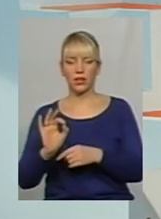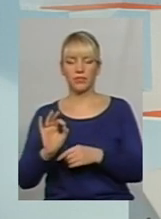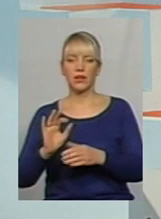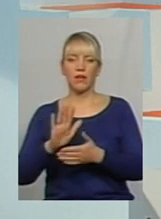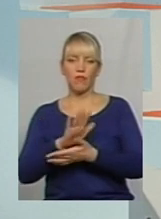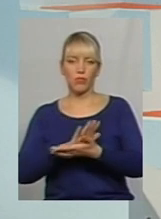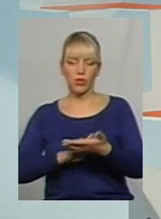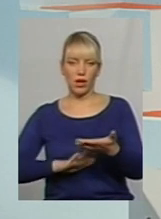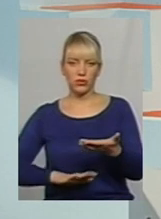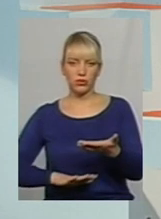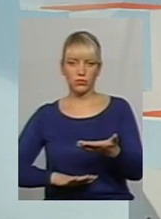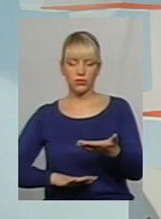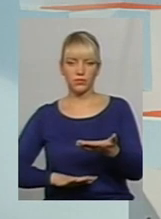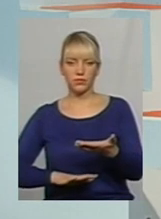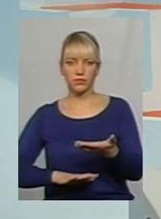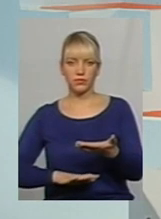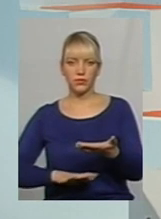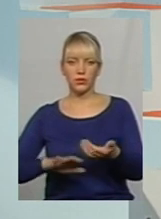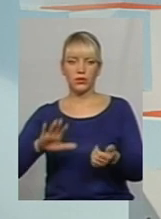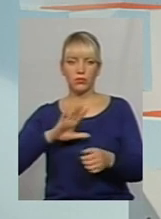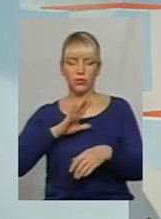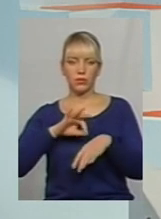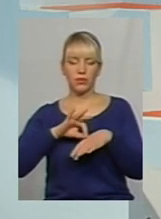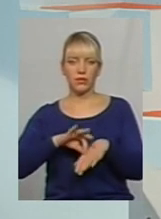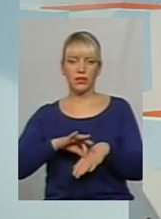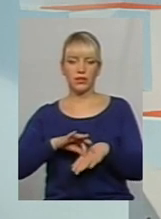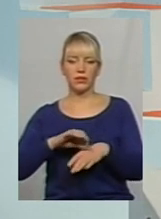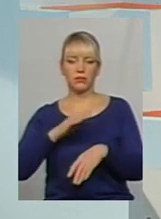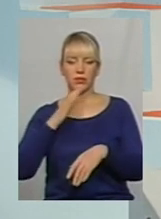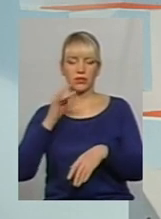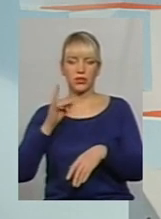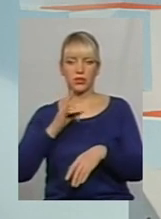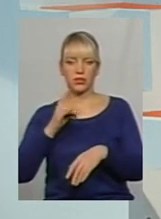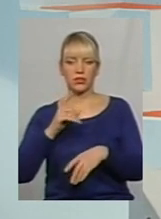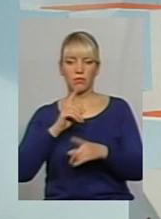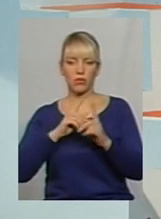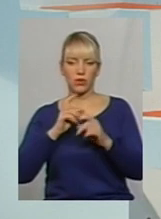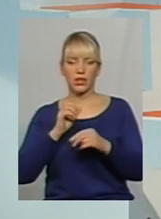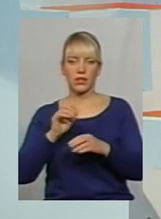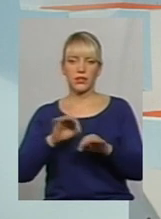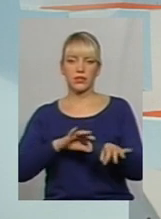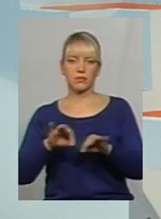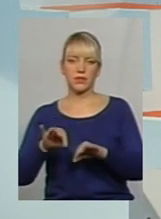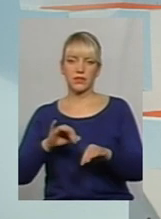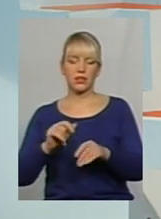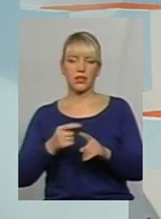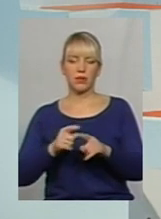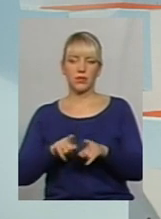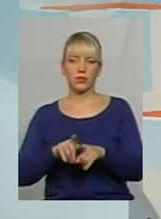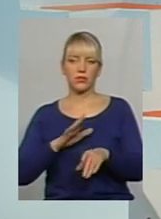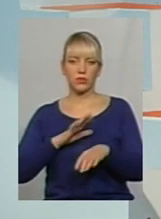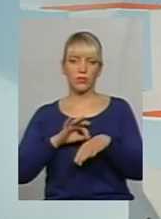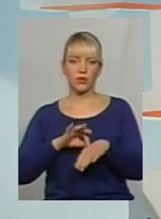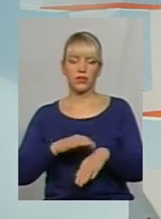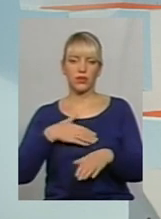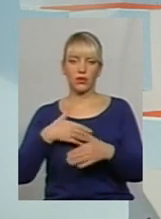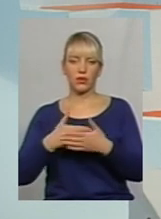подальшому були проведені ще неодноразові збори як з перевізниками, так і проведені громадські слухання